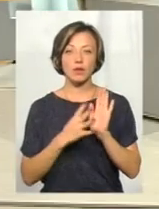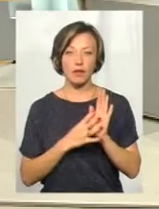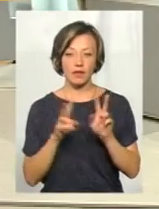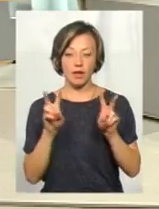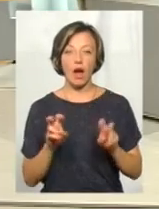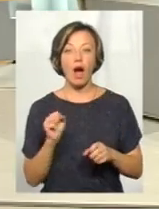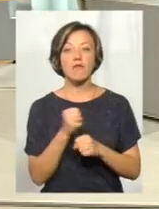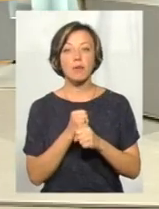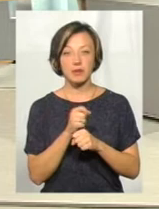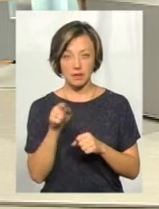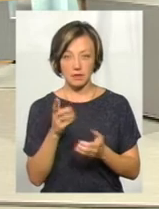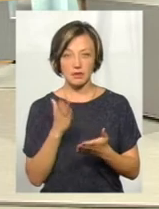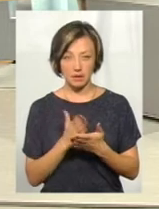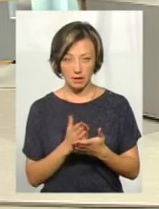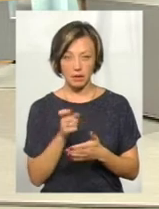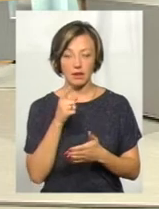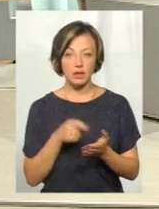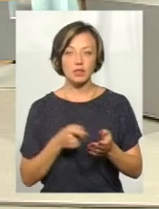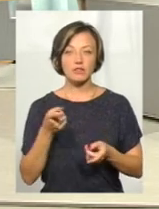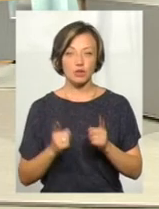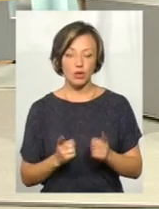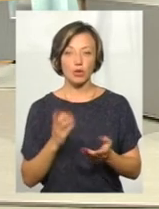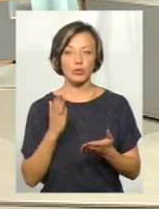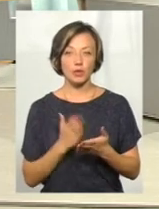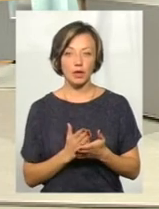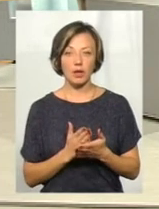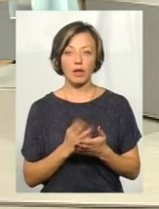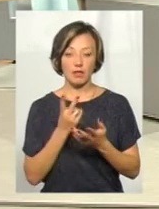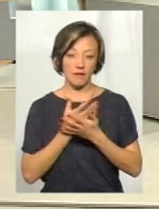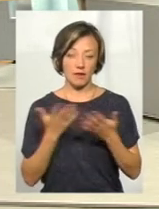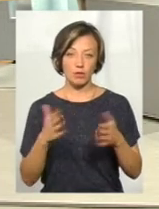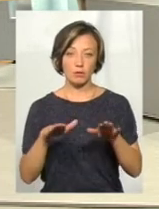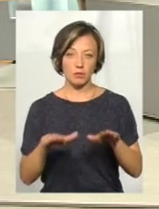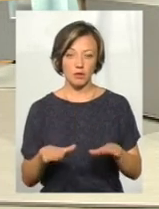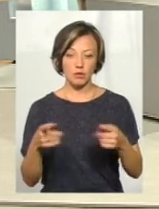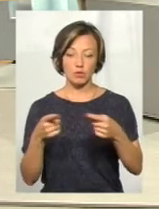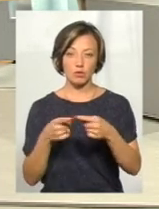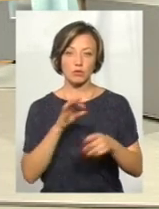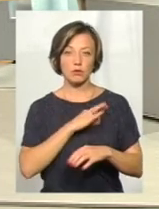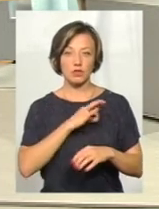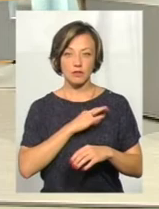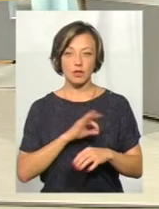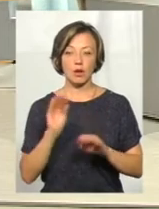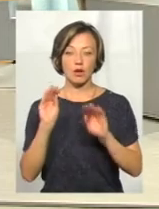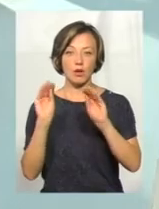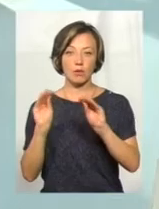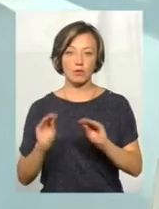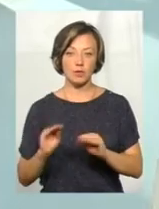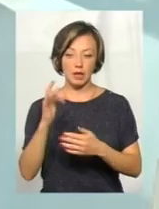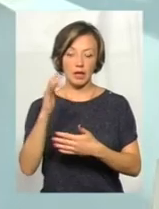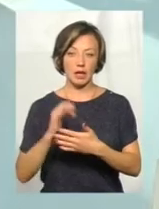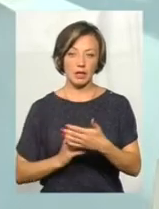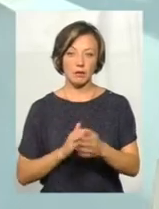не іменно. А в аптеці вони є? Звичайно. Звичайно, на видному місці, у куточку споживача розміщений повний